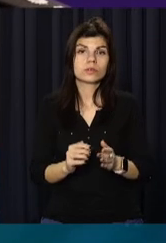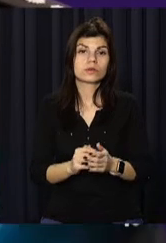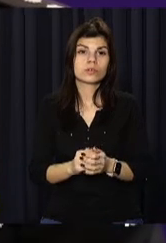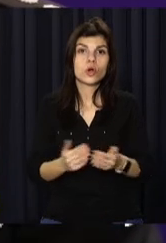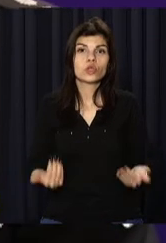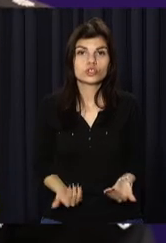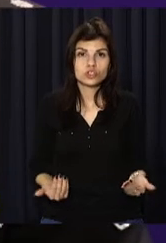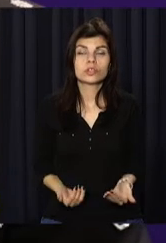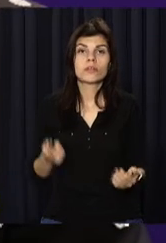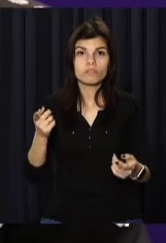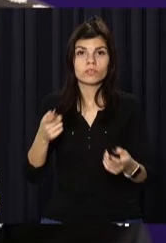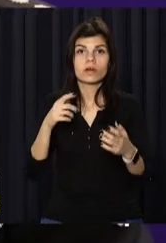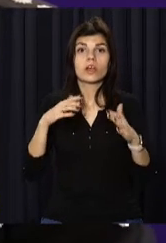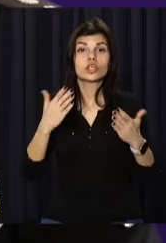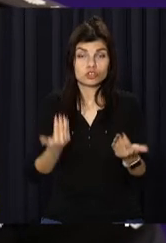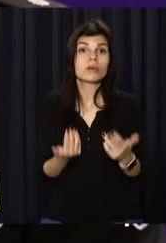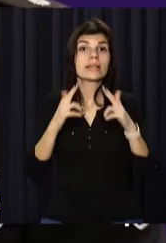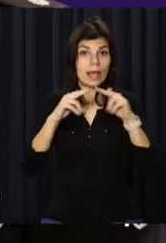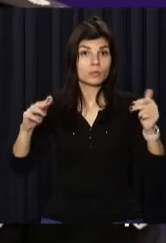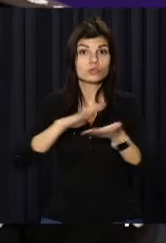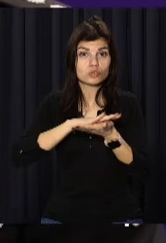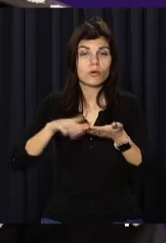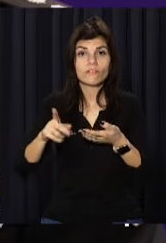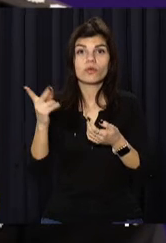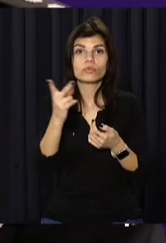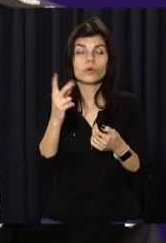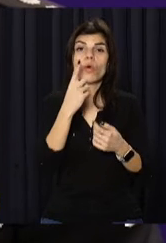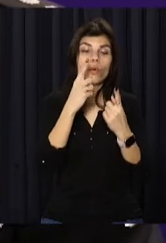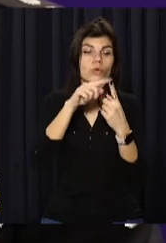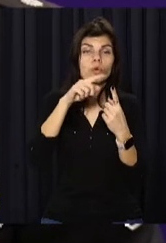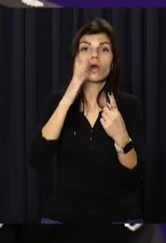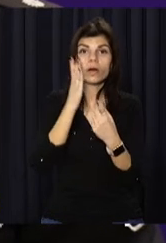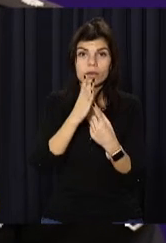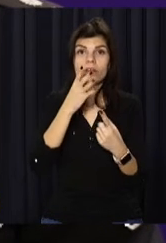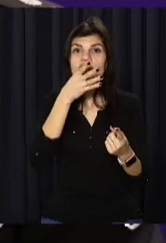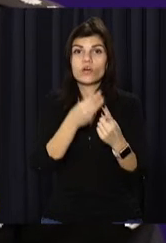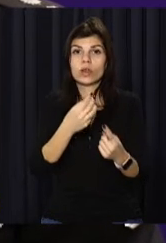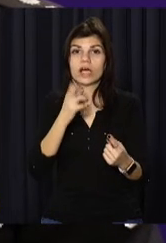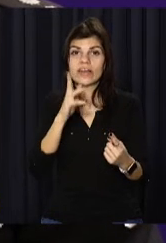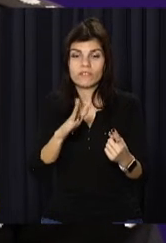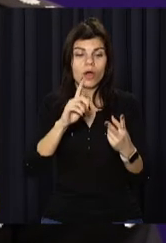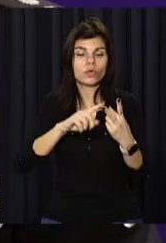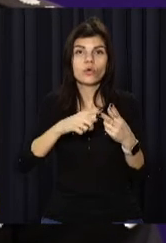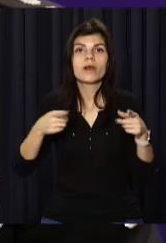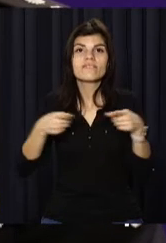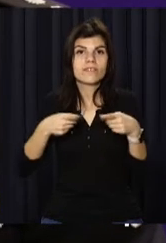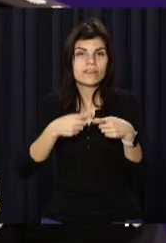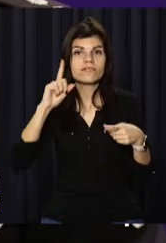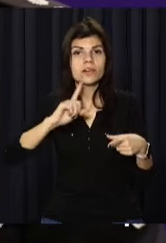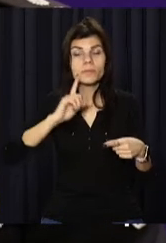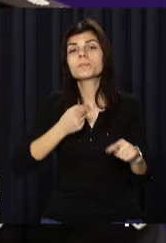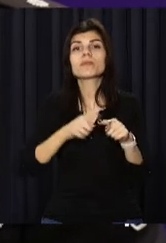проживають вони наразі в місті Дніпро. Обидва, один із них має власну квартиру, інший знімає помешкання.